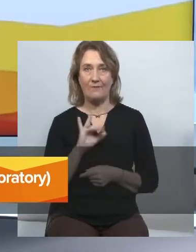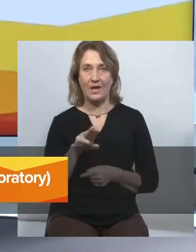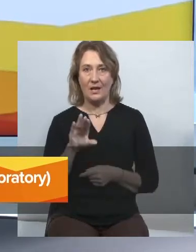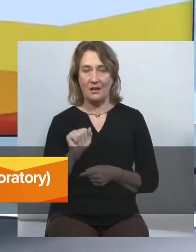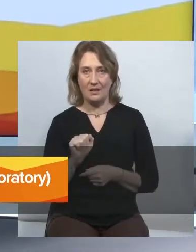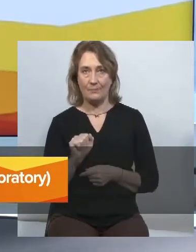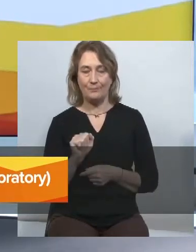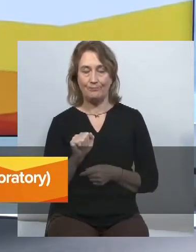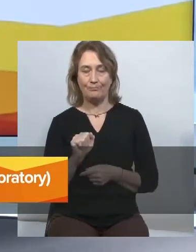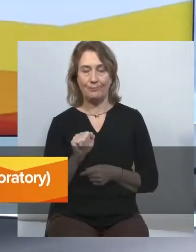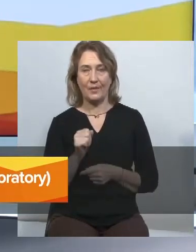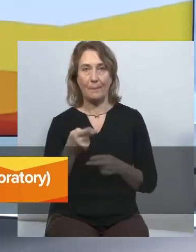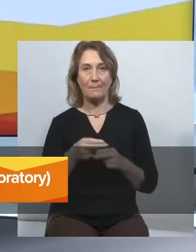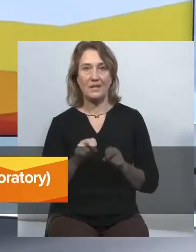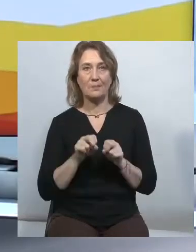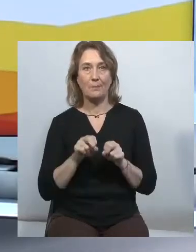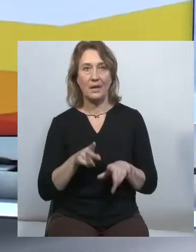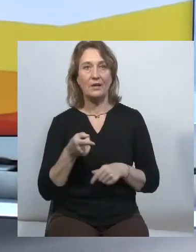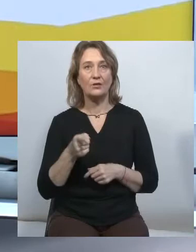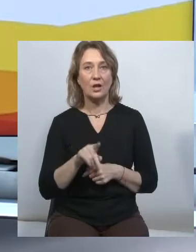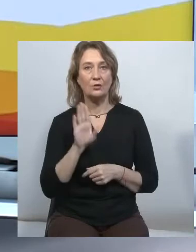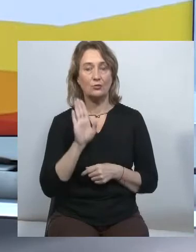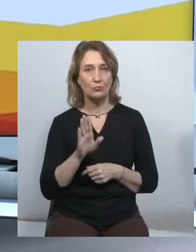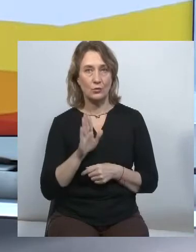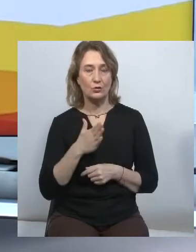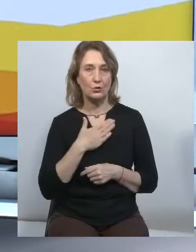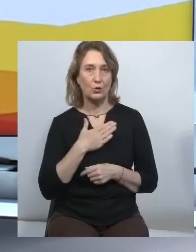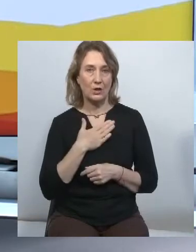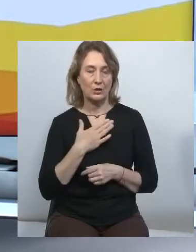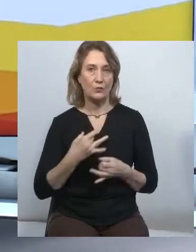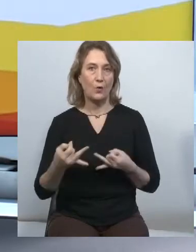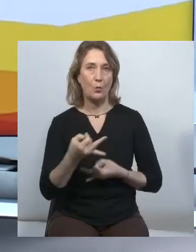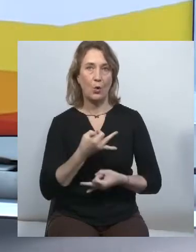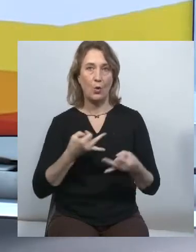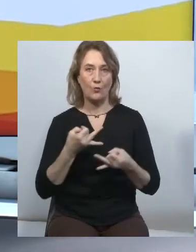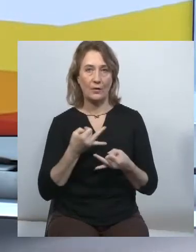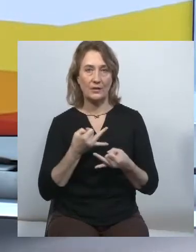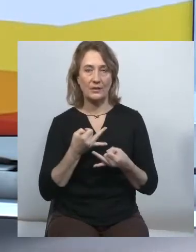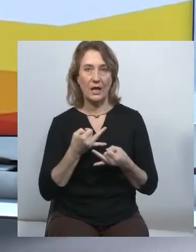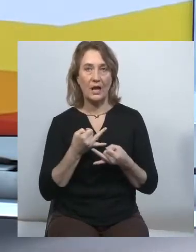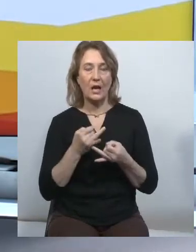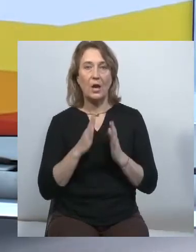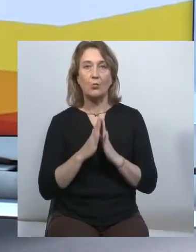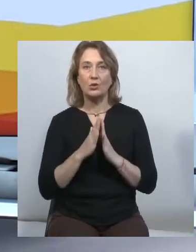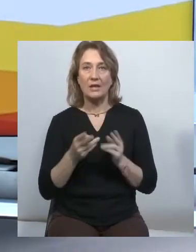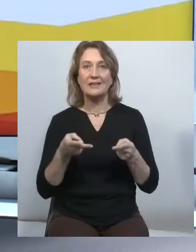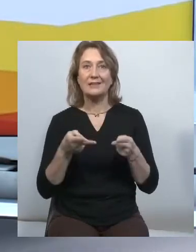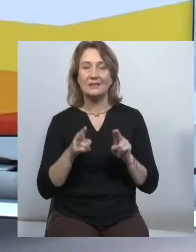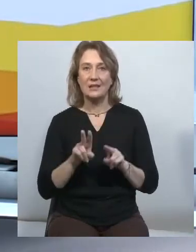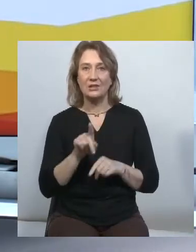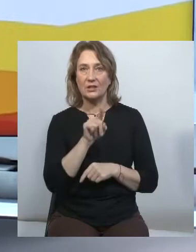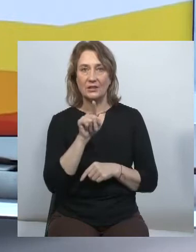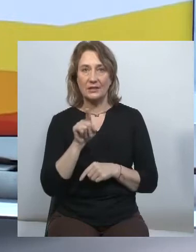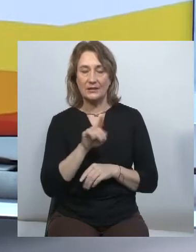цифрової безпеки і ви також можете долучитися до нашого обговорення, будь ласка, залишайте ваші запитання під стрімом